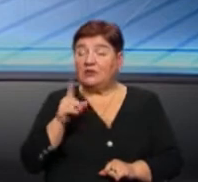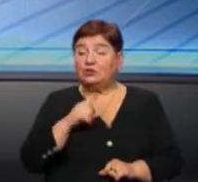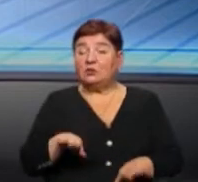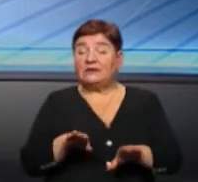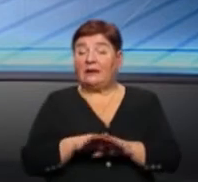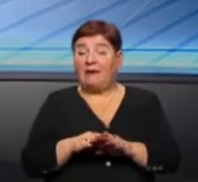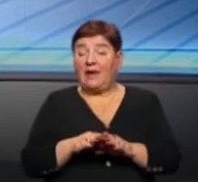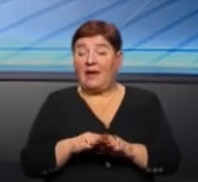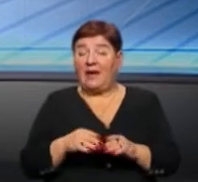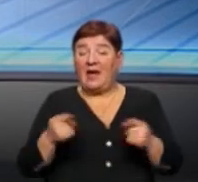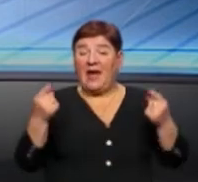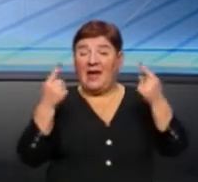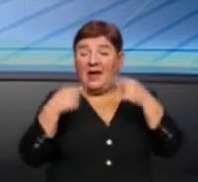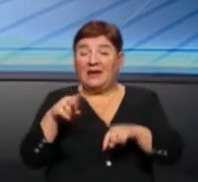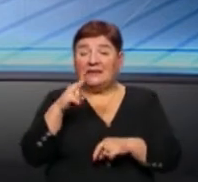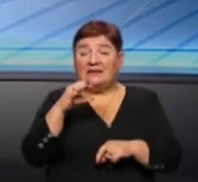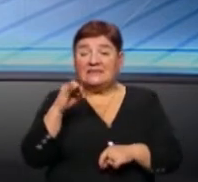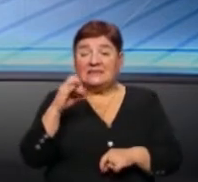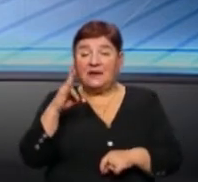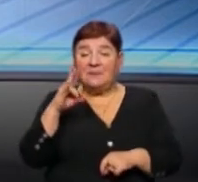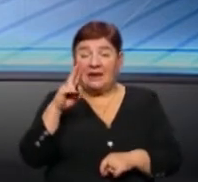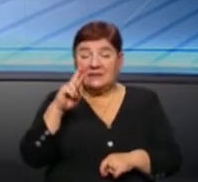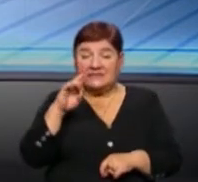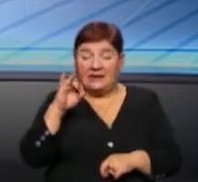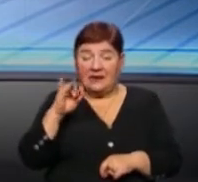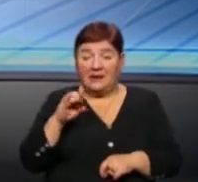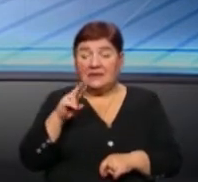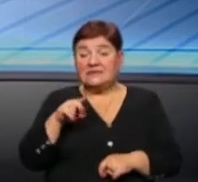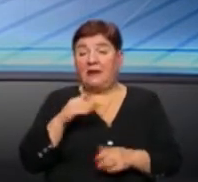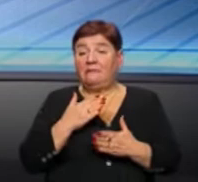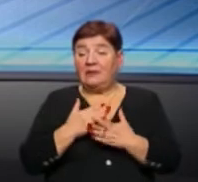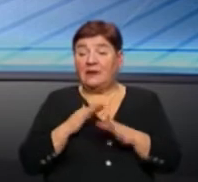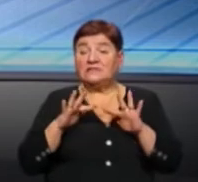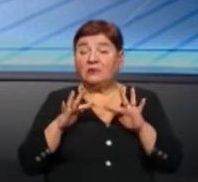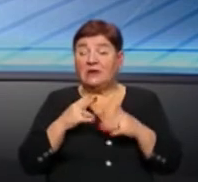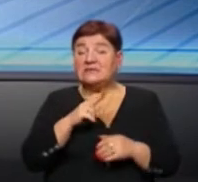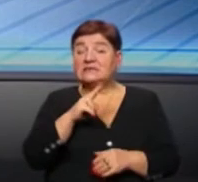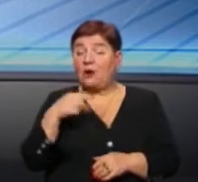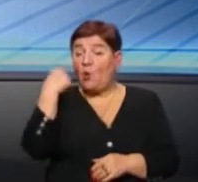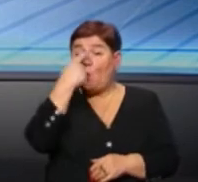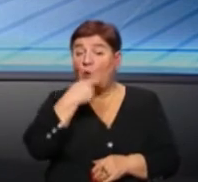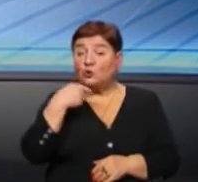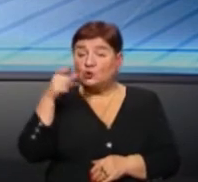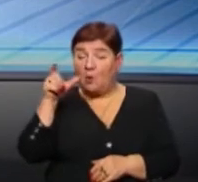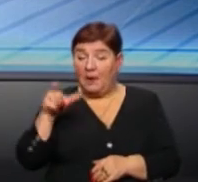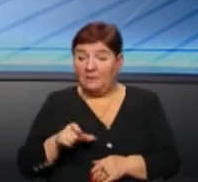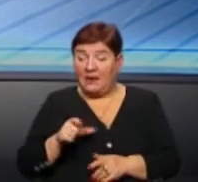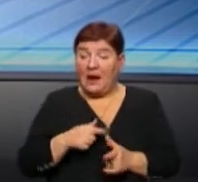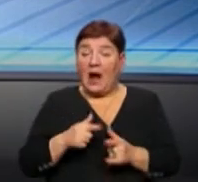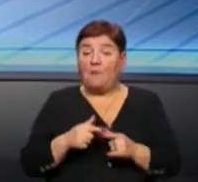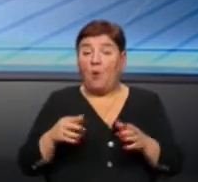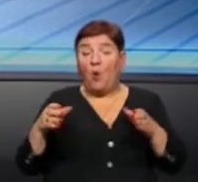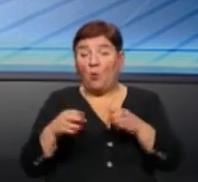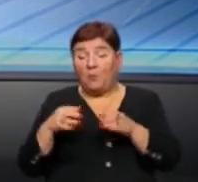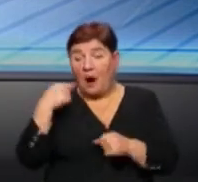дискримінація в загальному розумінні. Це є певна ситуація, за якою особа або